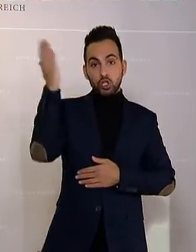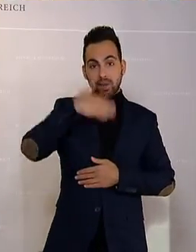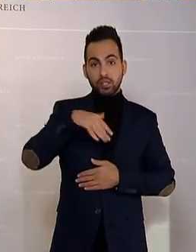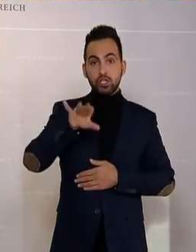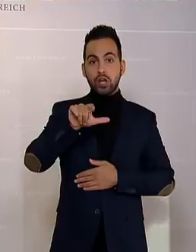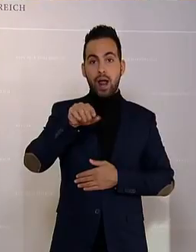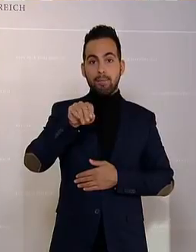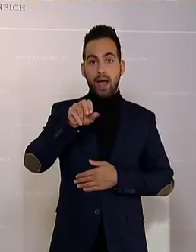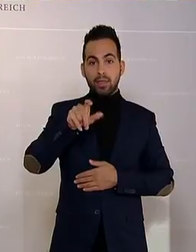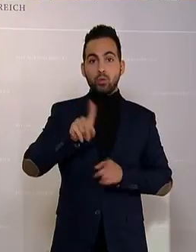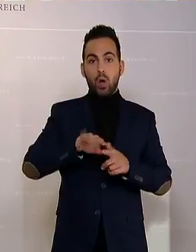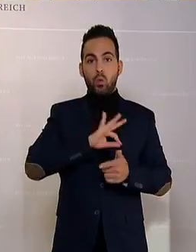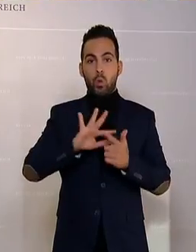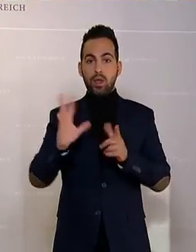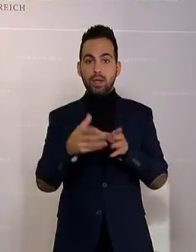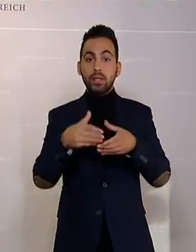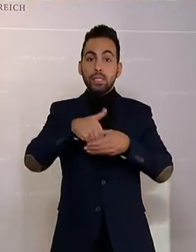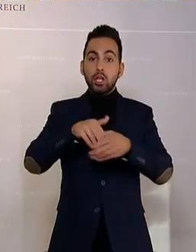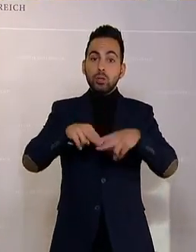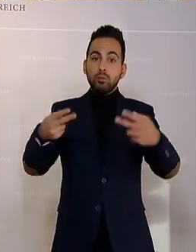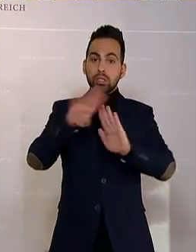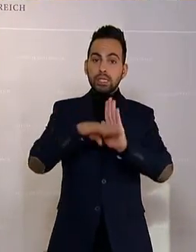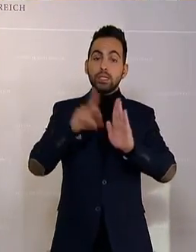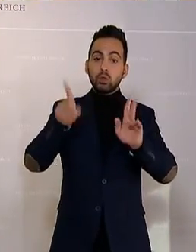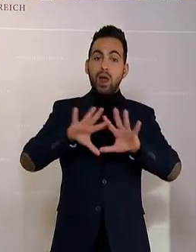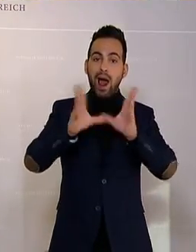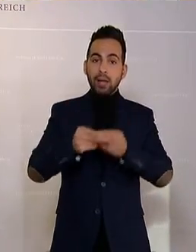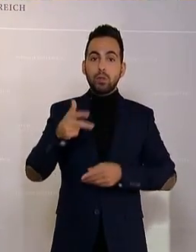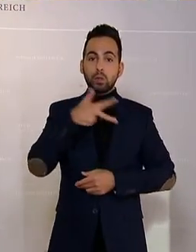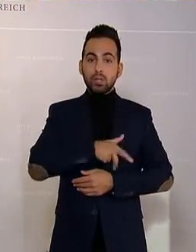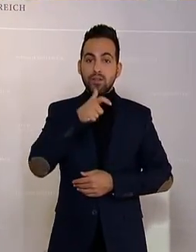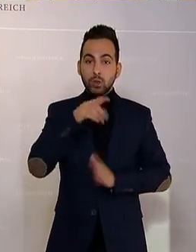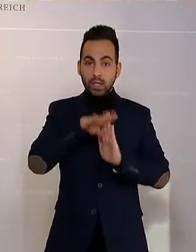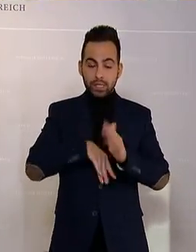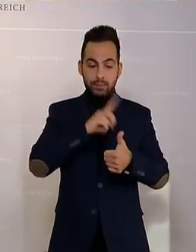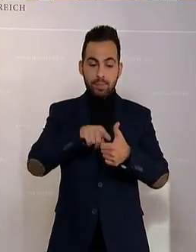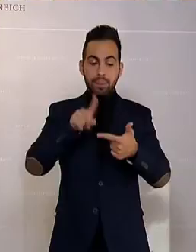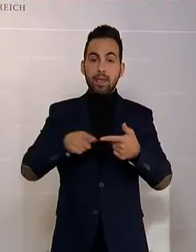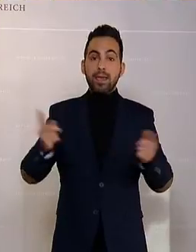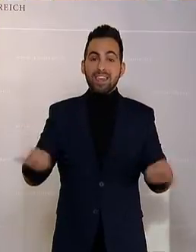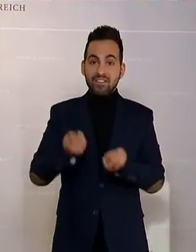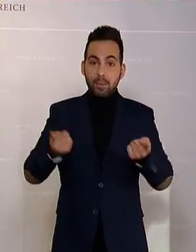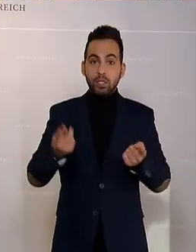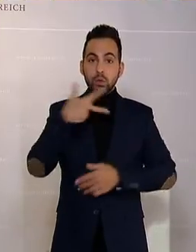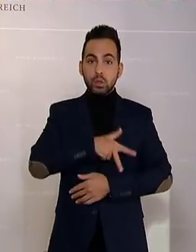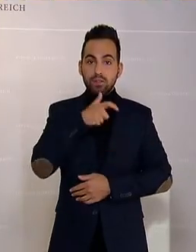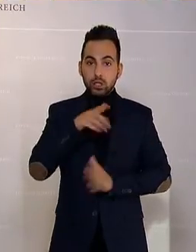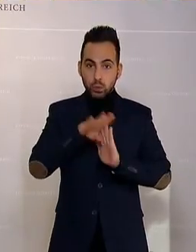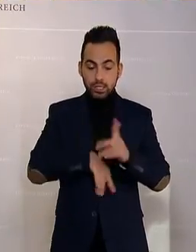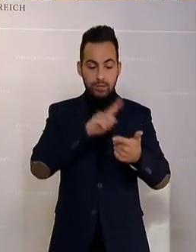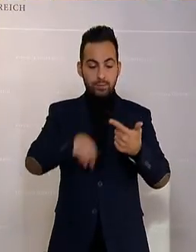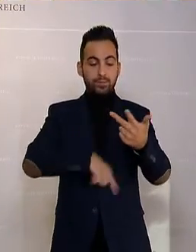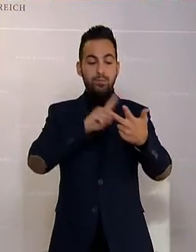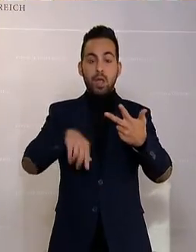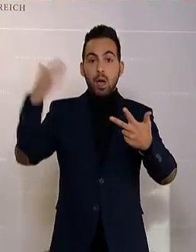Zur Bewältigung der Covid-19-Epidemie geschieht das eben. Und ÖVP und Grüne haben dazu